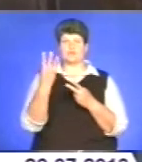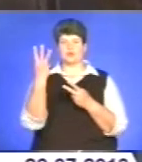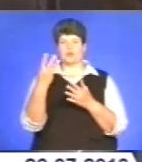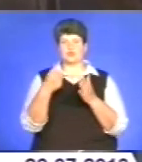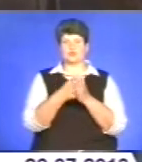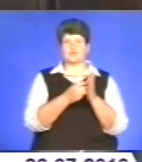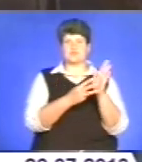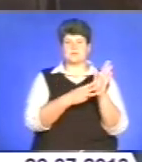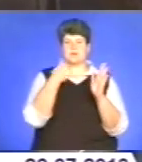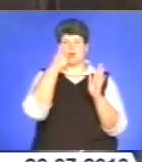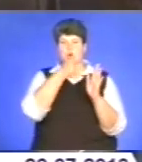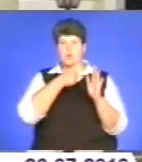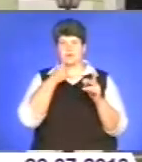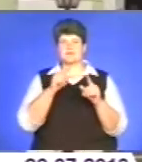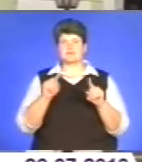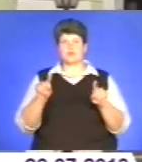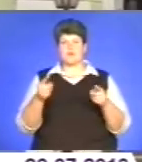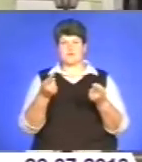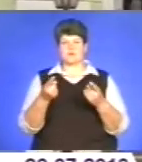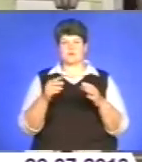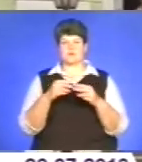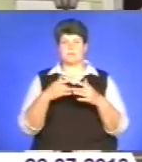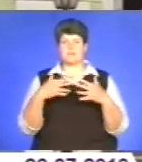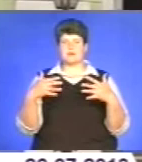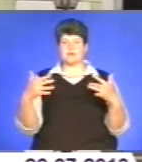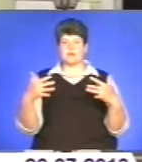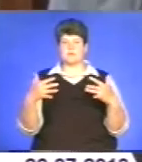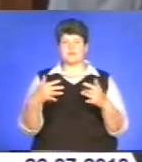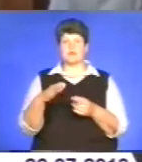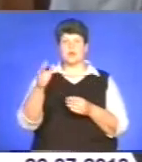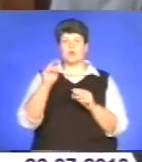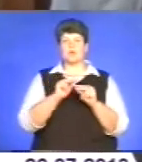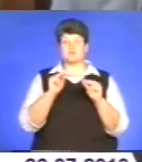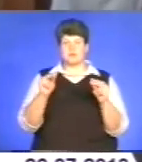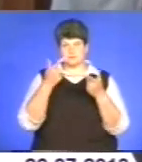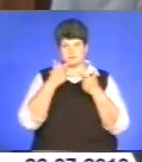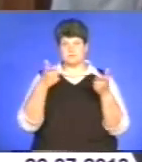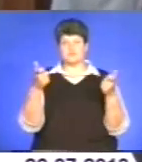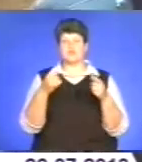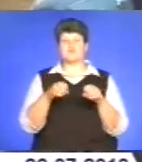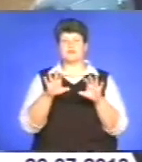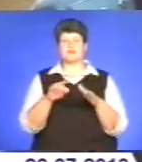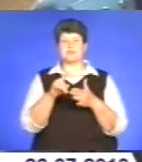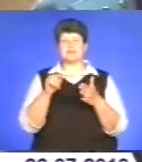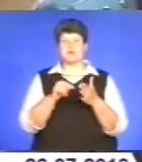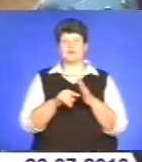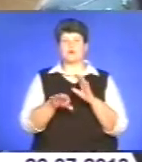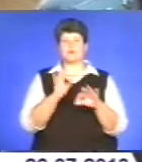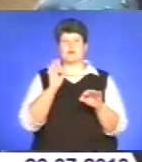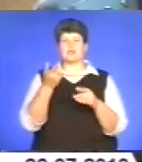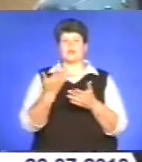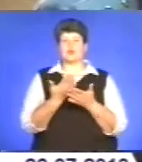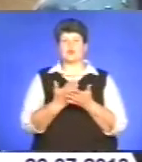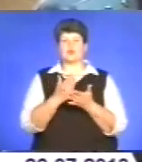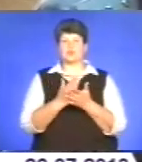років з конфіскацією майна. Освітянина повідомлена про підозру у вчиненні даного злочину та вирішується питання щодо обрання йому міри